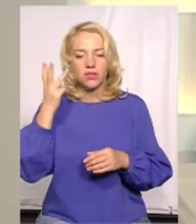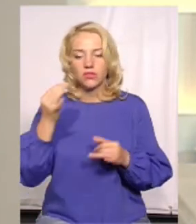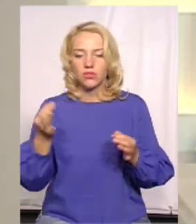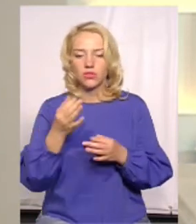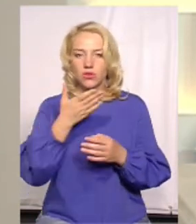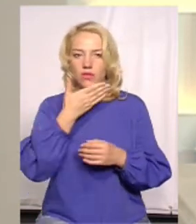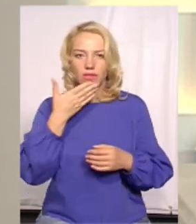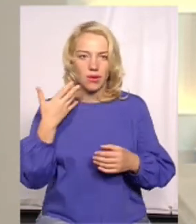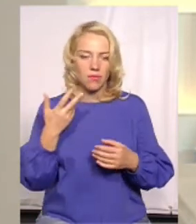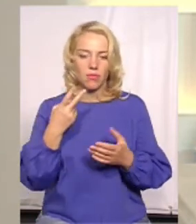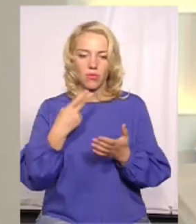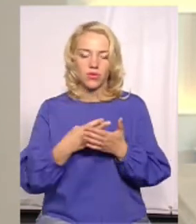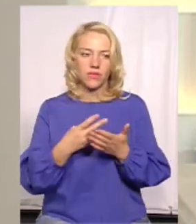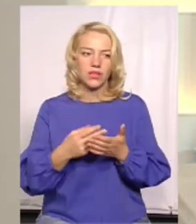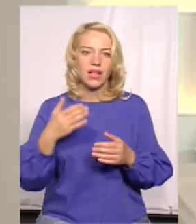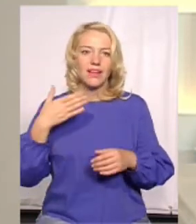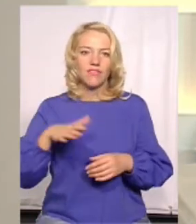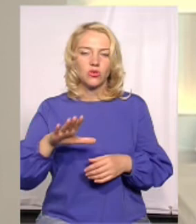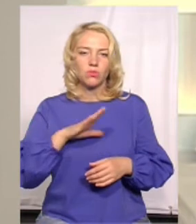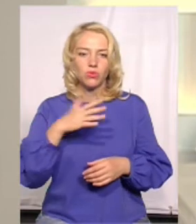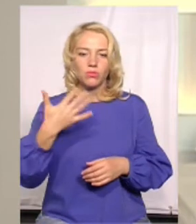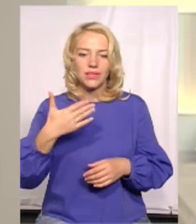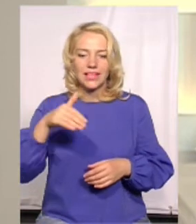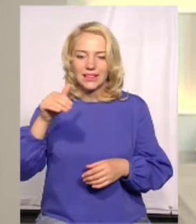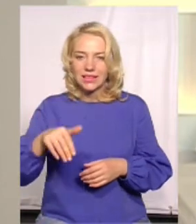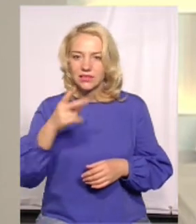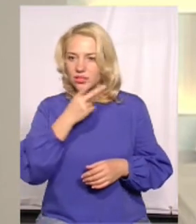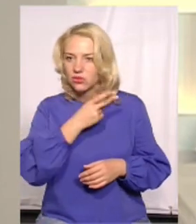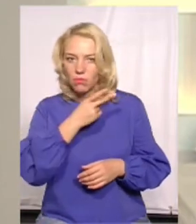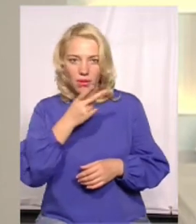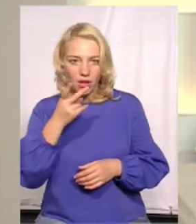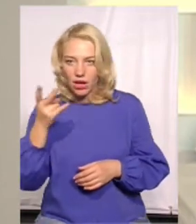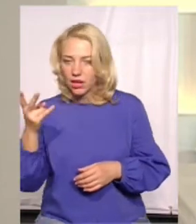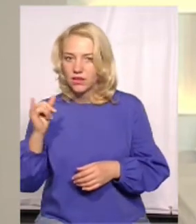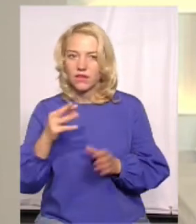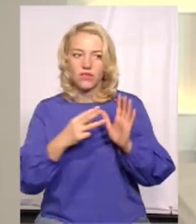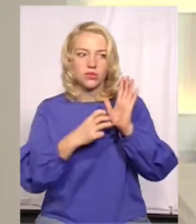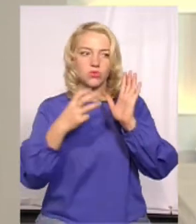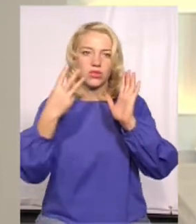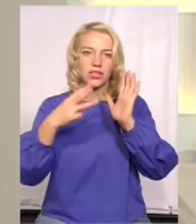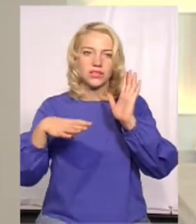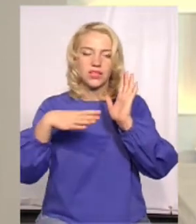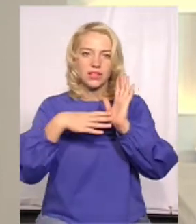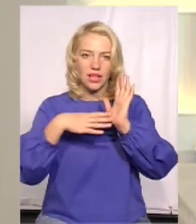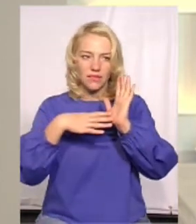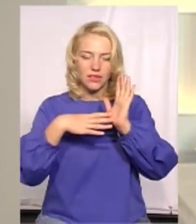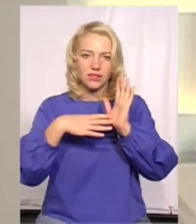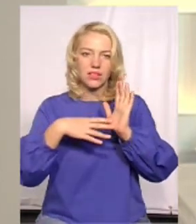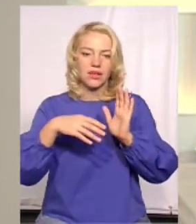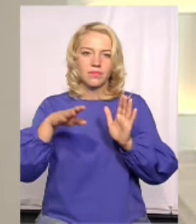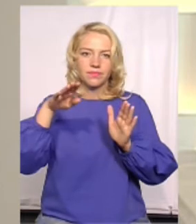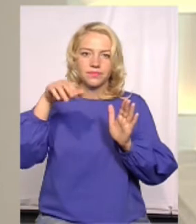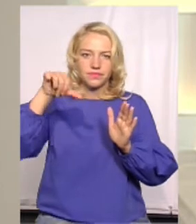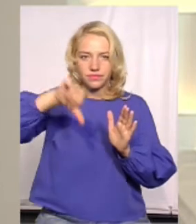Відео набрало понад 50 тисяч переглядів та 839 дизлайків, а